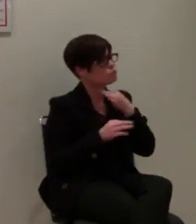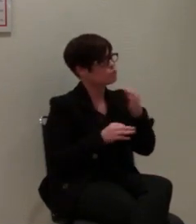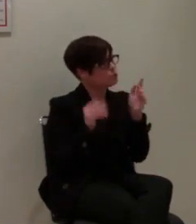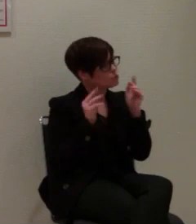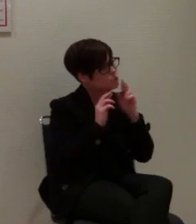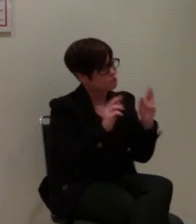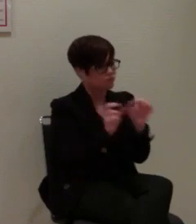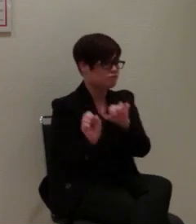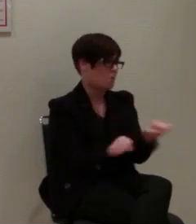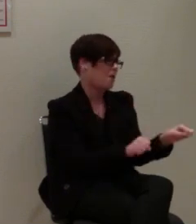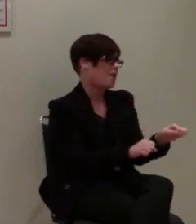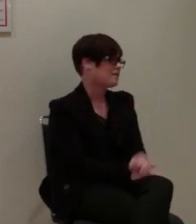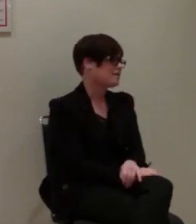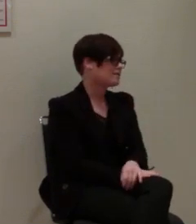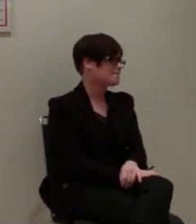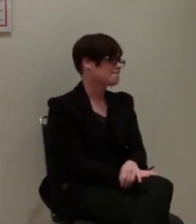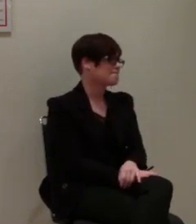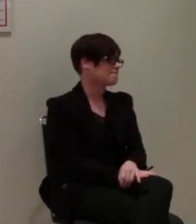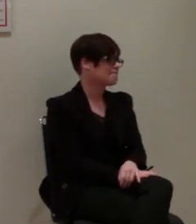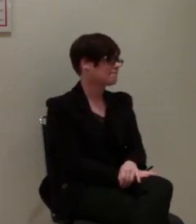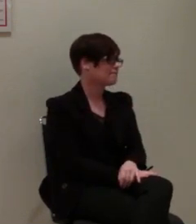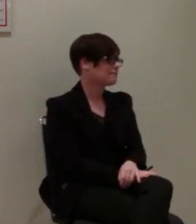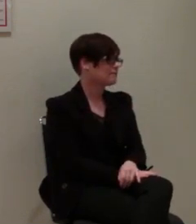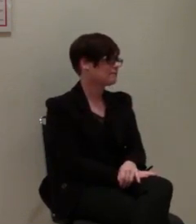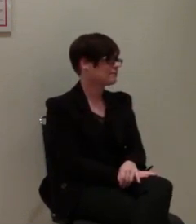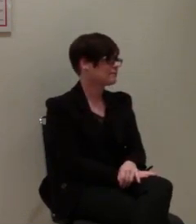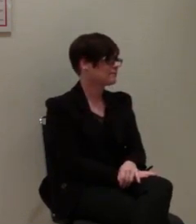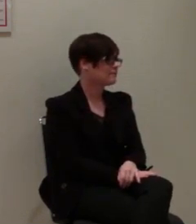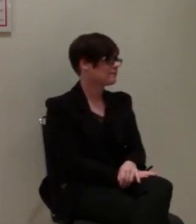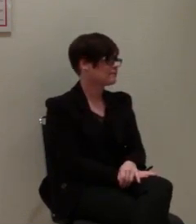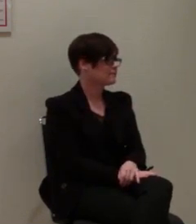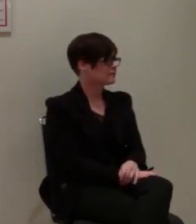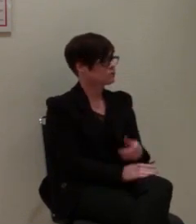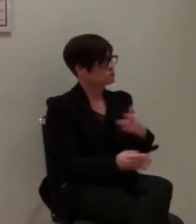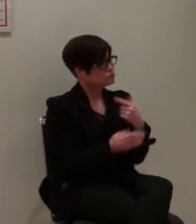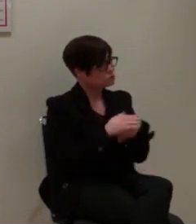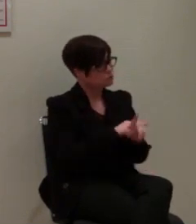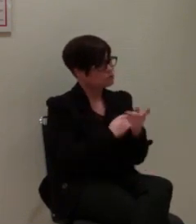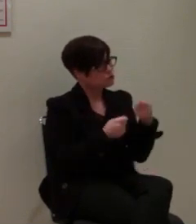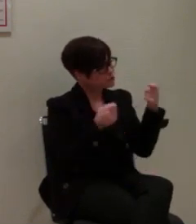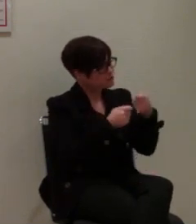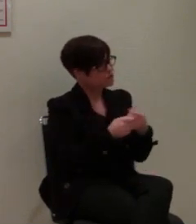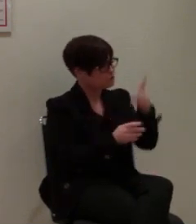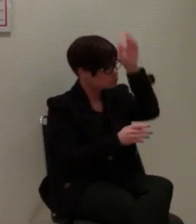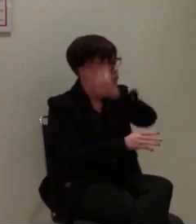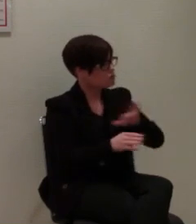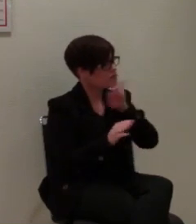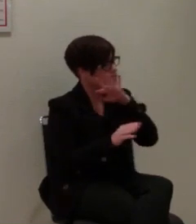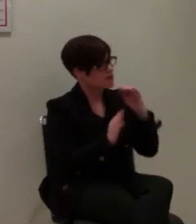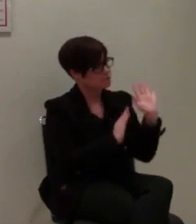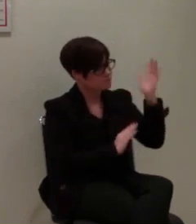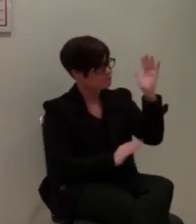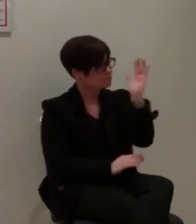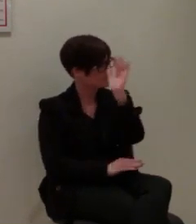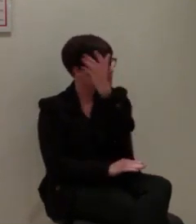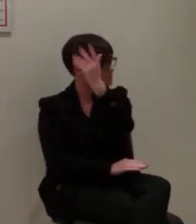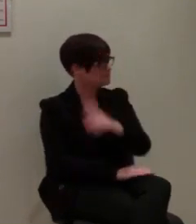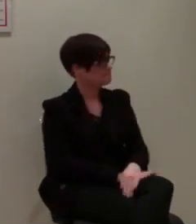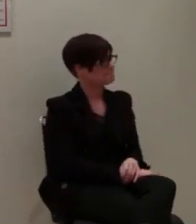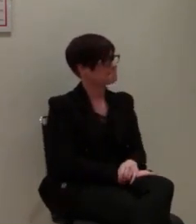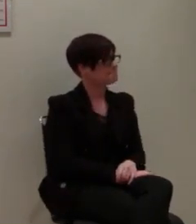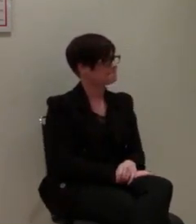Einführung der Notarzteinsatzfahrzeuge, mit denen Notärzte unabhängig vom Rettungswagen schnell zum Patienten kommen.